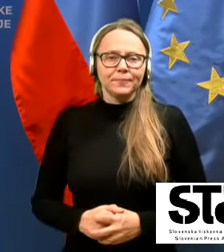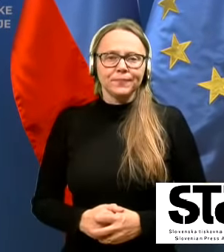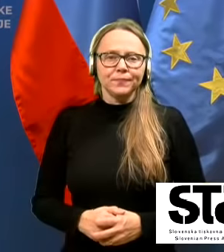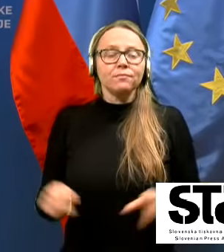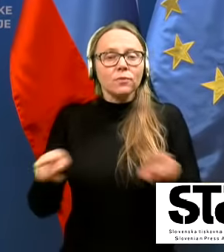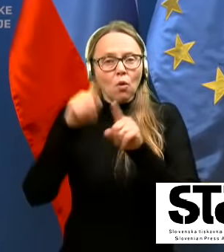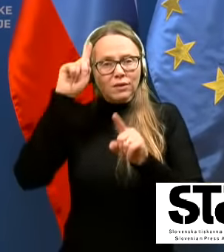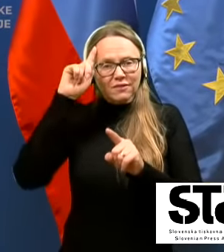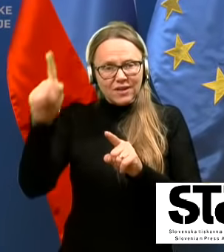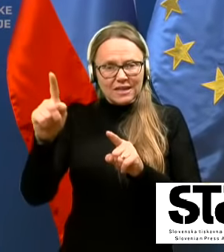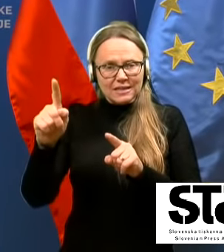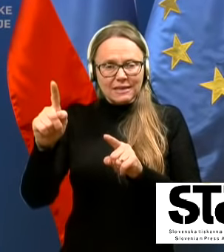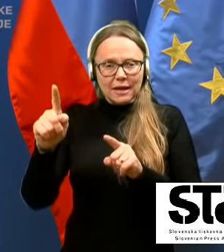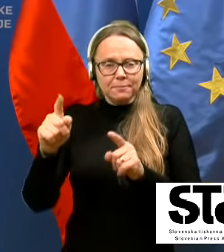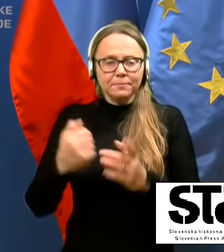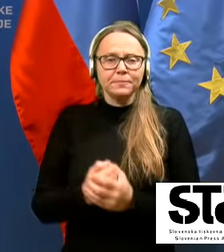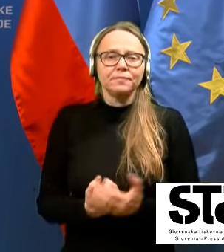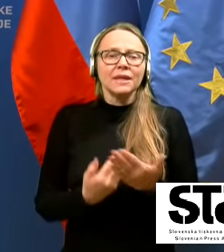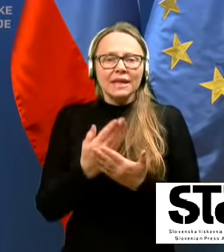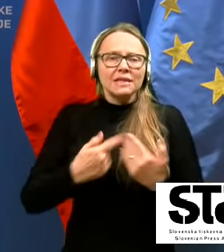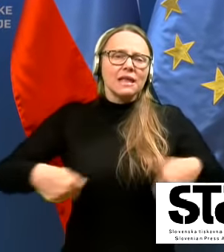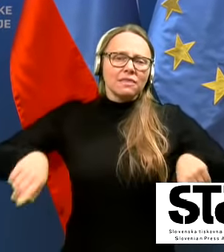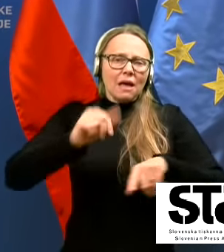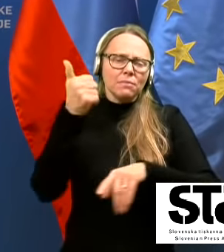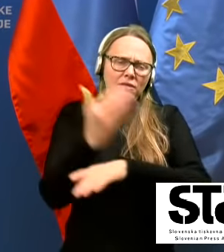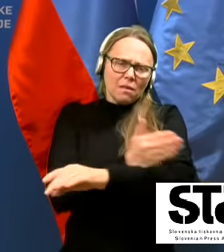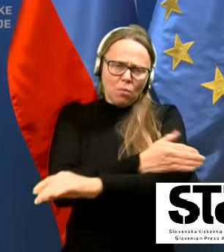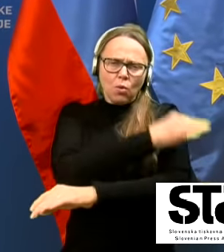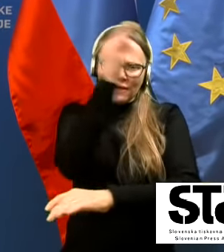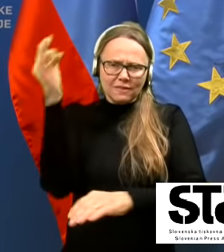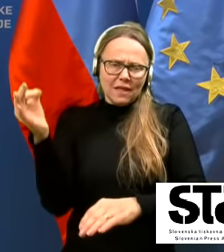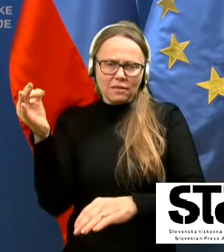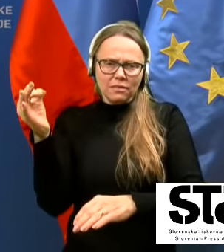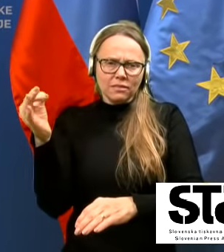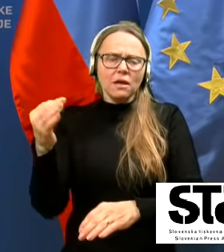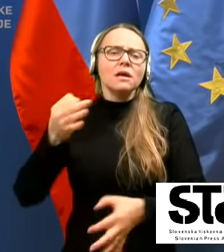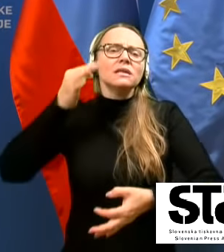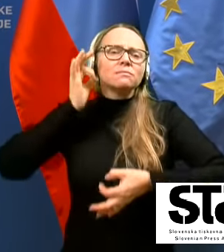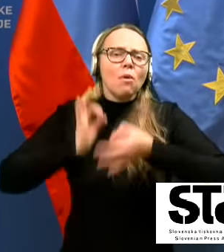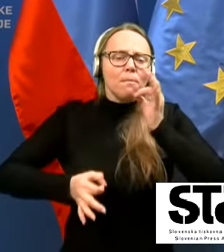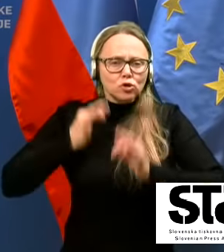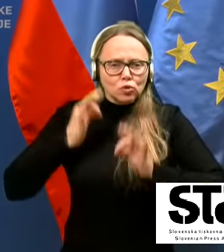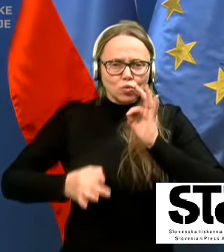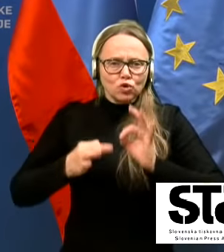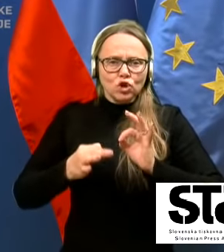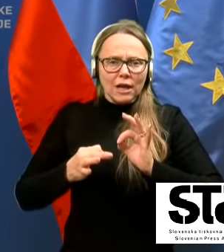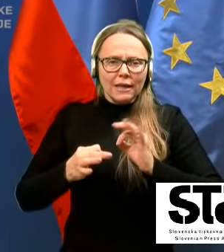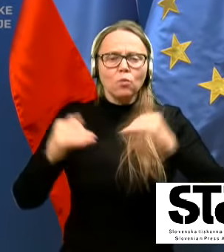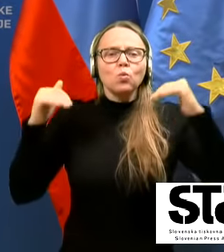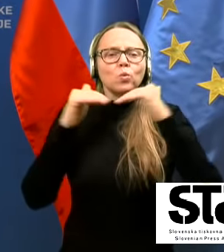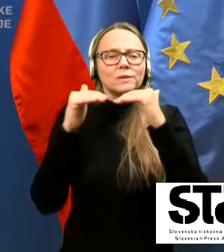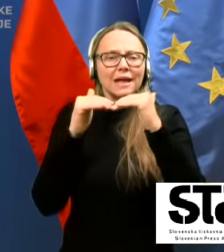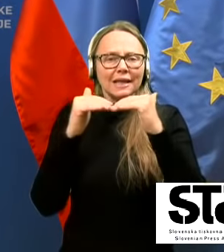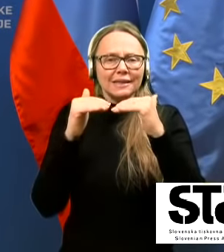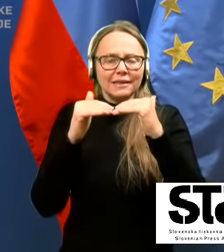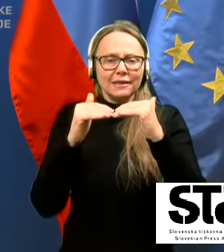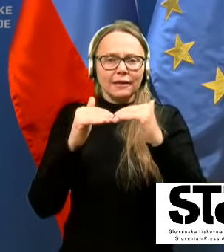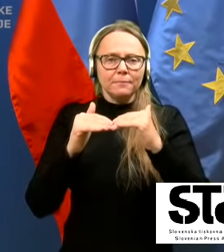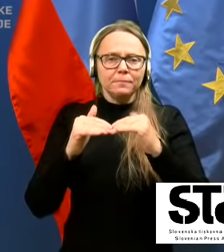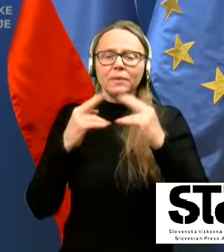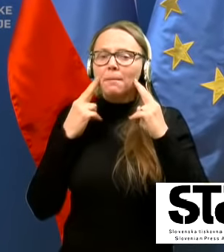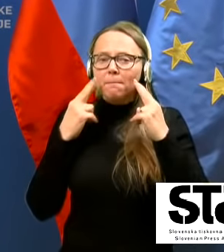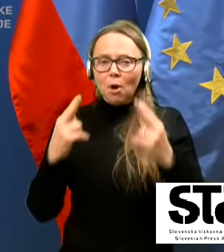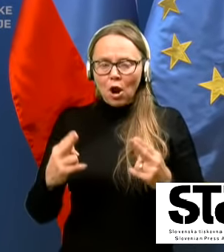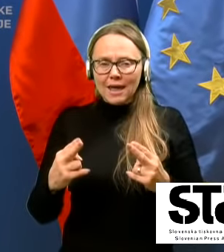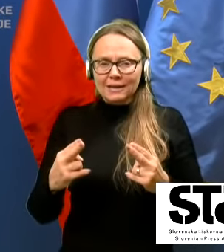Torej, kot veste, je za nami en naporen dan, kjer smo poskušali uskladiti naše poglede,